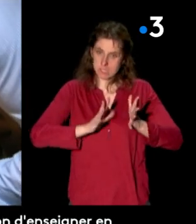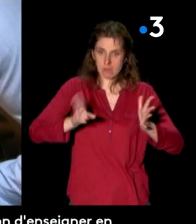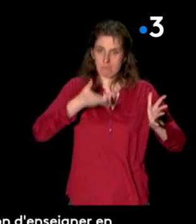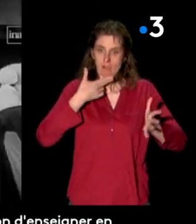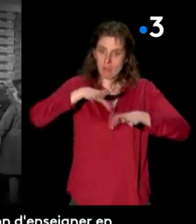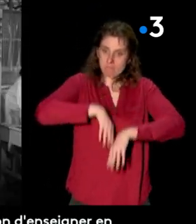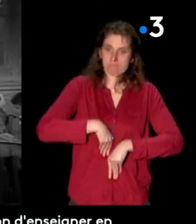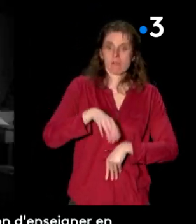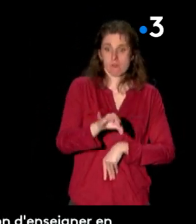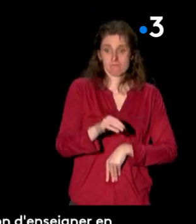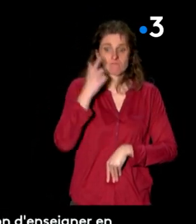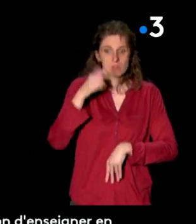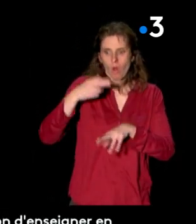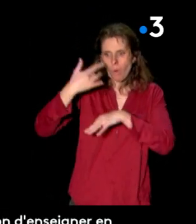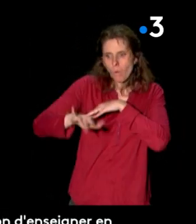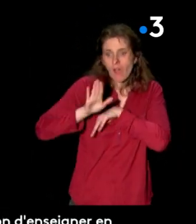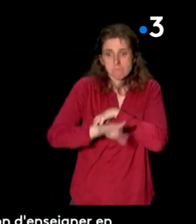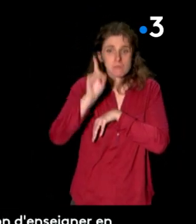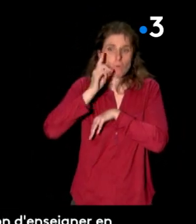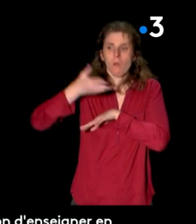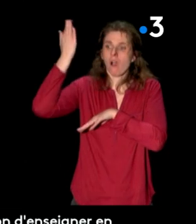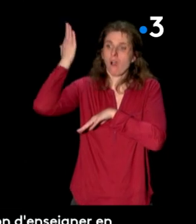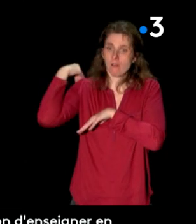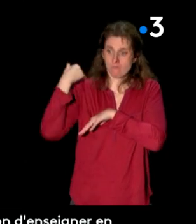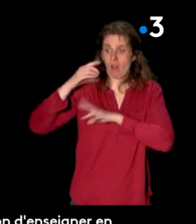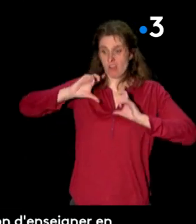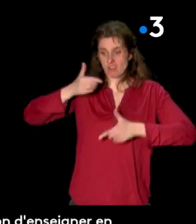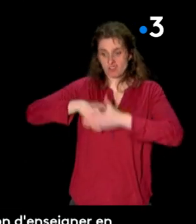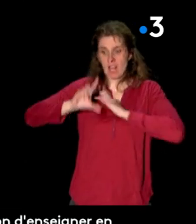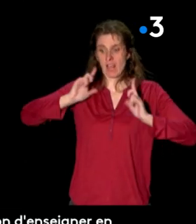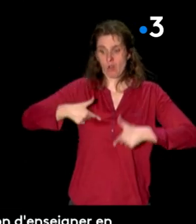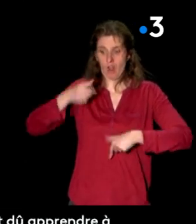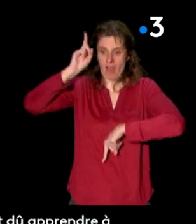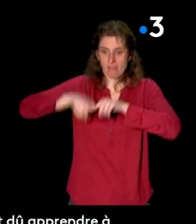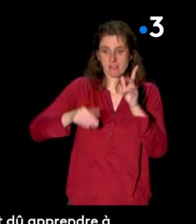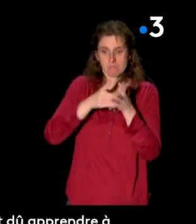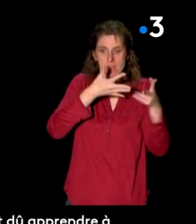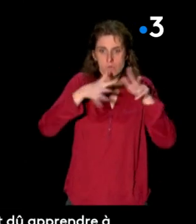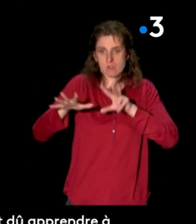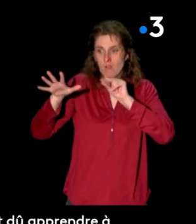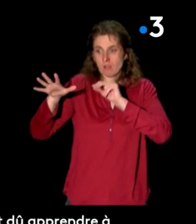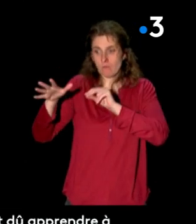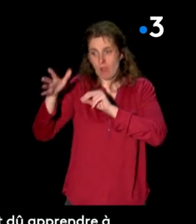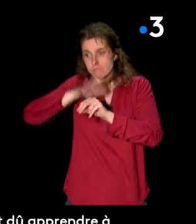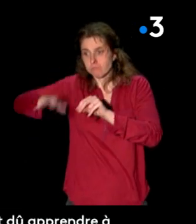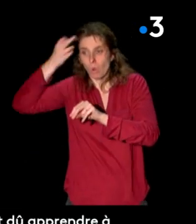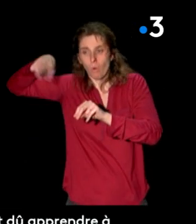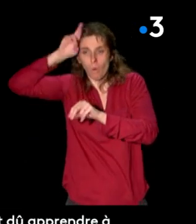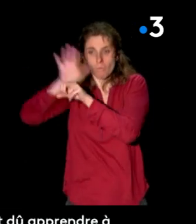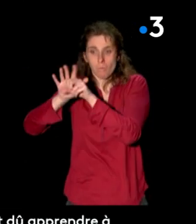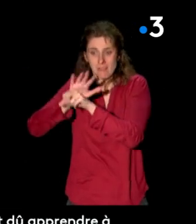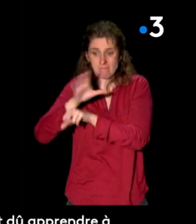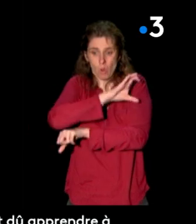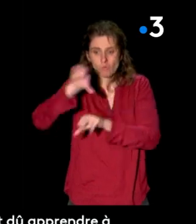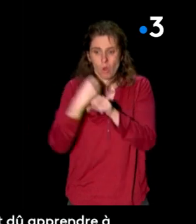Un retard dû notamment à l'interdiction d'enseigner en langue des signes à l'école, en Europe en 1880. Pendant plus d'un siècle, les sourds ont dû